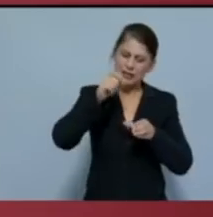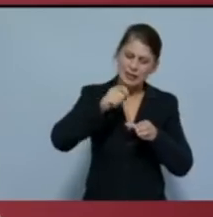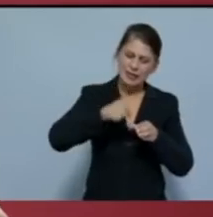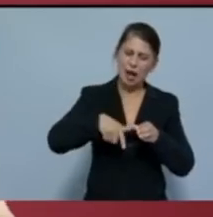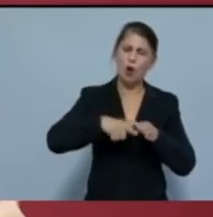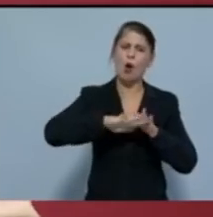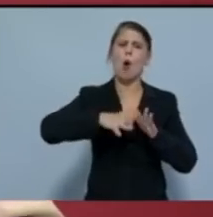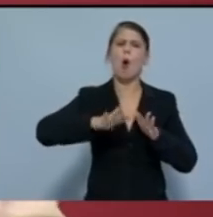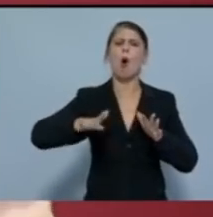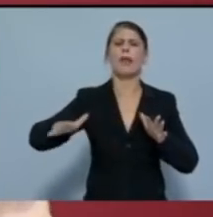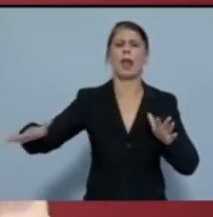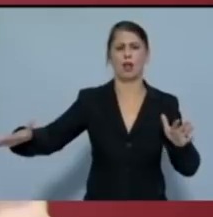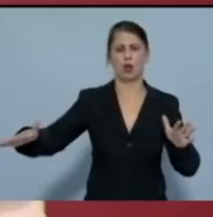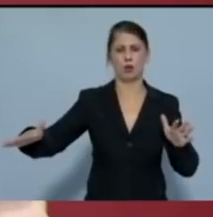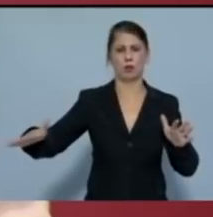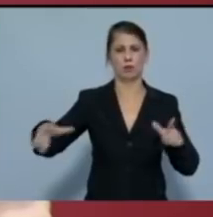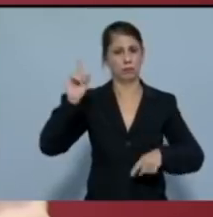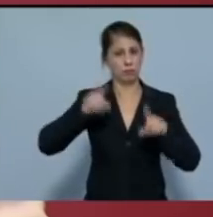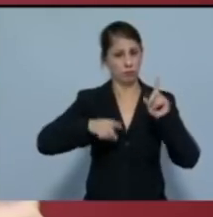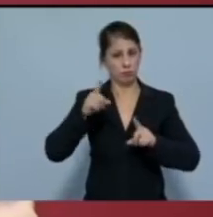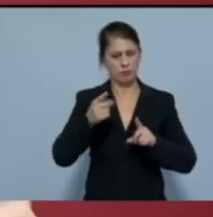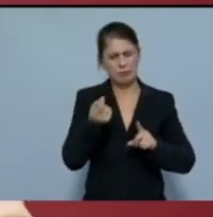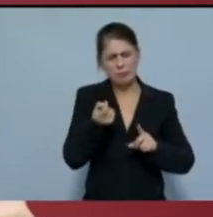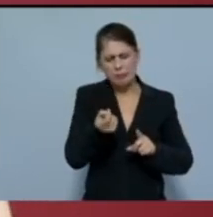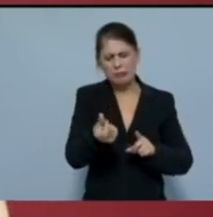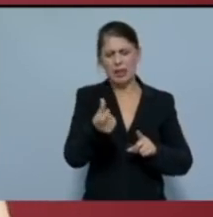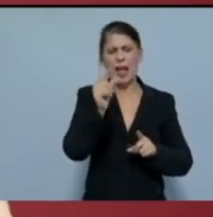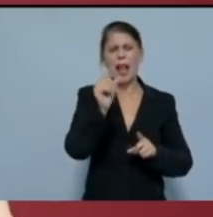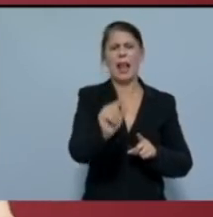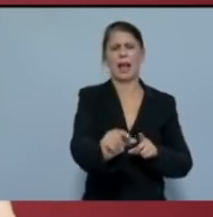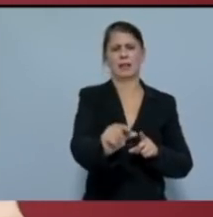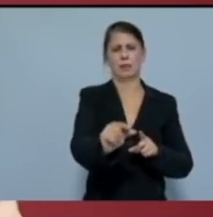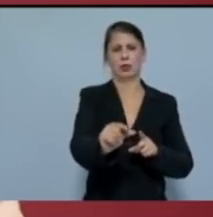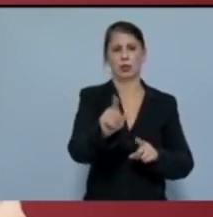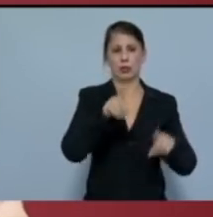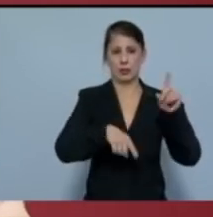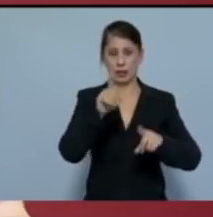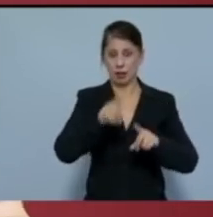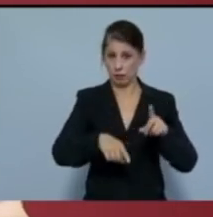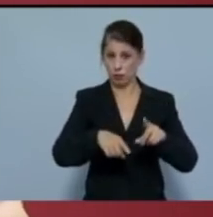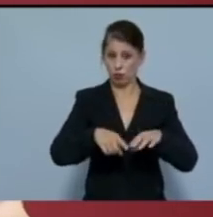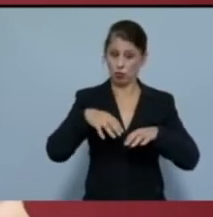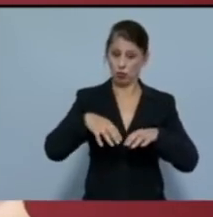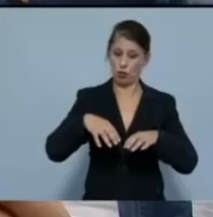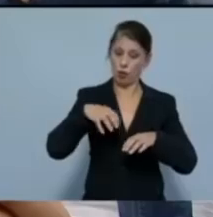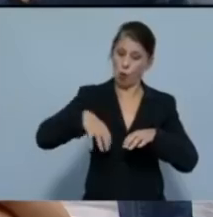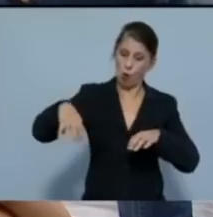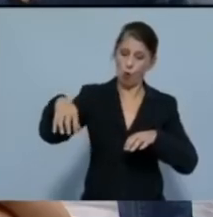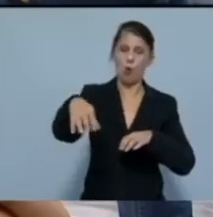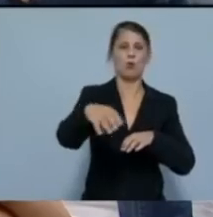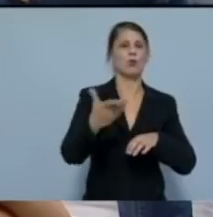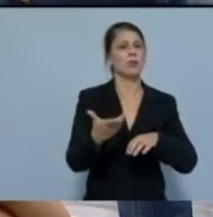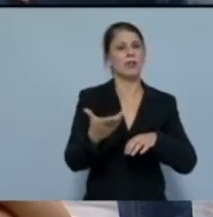ωκεανό. Μερικές μικρές ελάχιστες μειώσεις σε ορισμένους φόρους ώστε να χρυσώσει το χάπι.